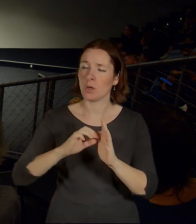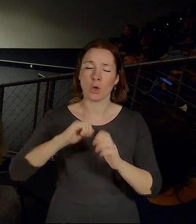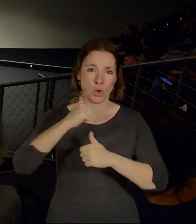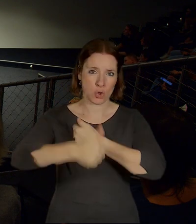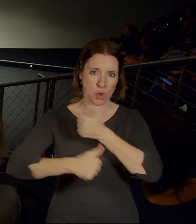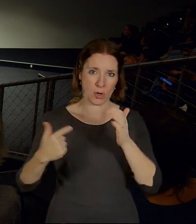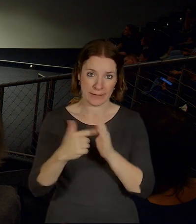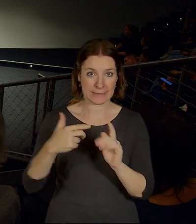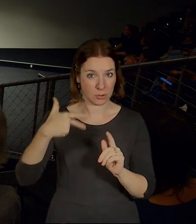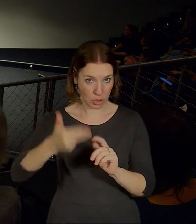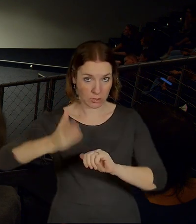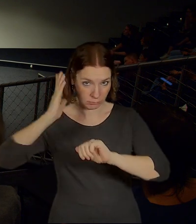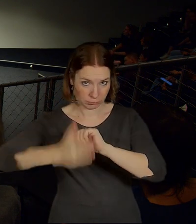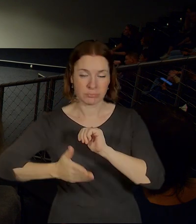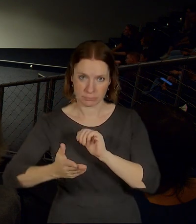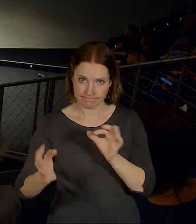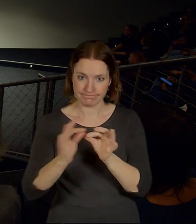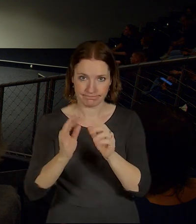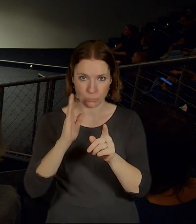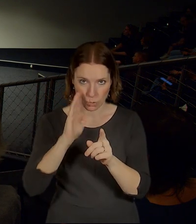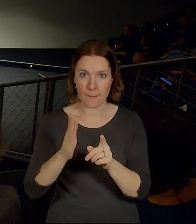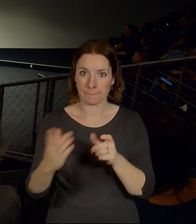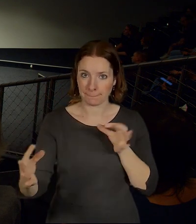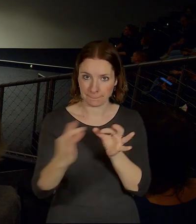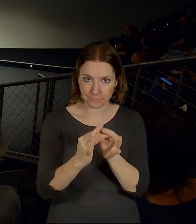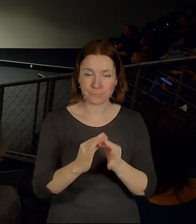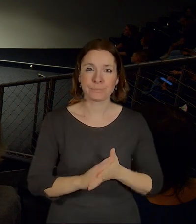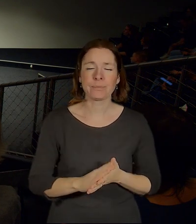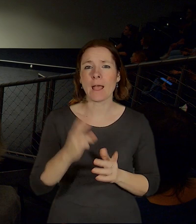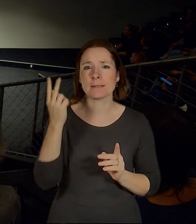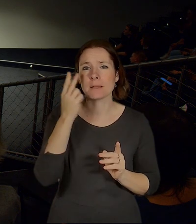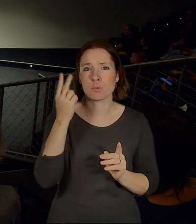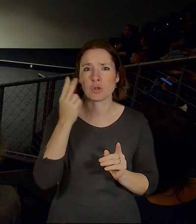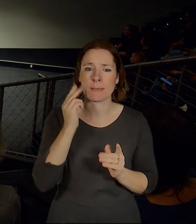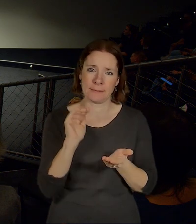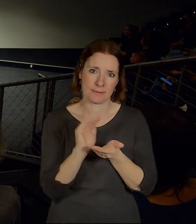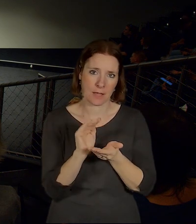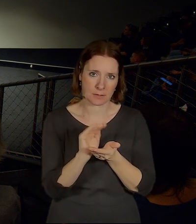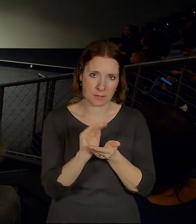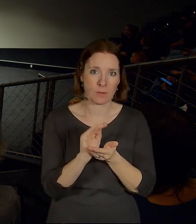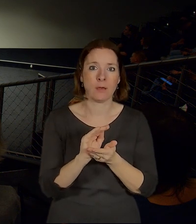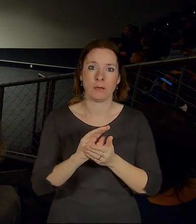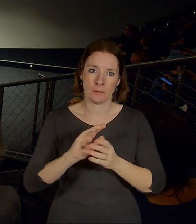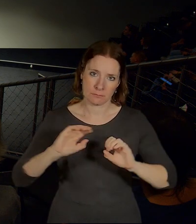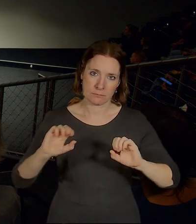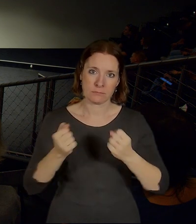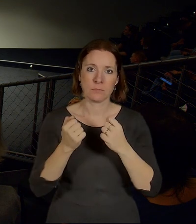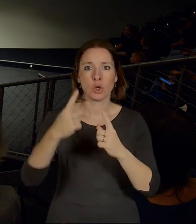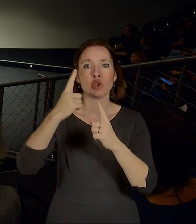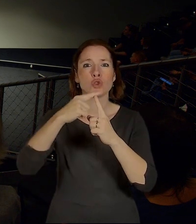úseky, které tam jsou, budou hotové. Nicméně do té doby my tam budeme zavádět trolejbusy, takže